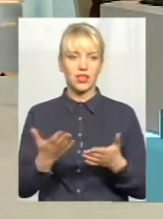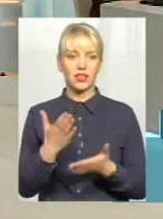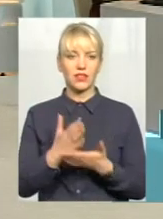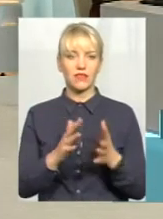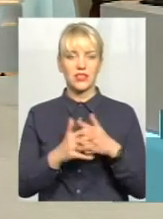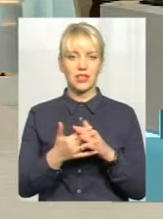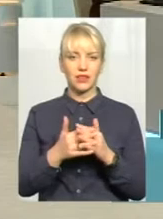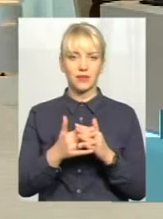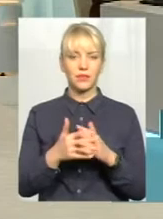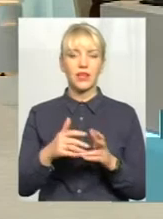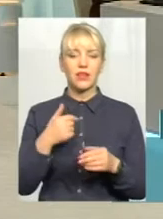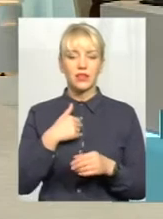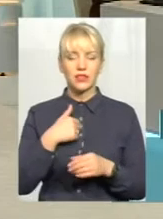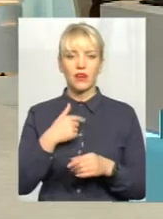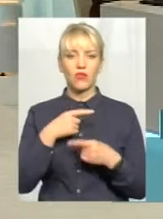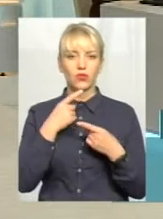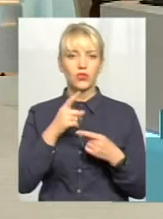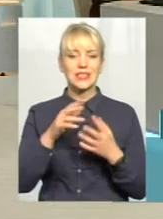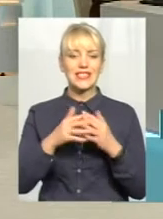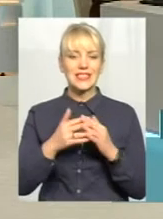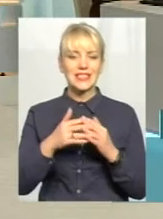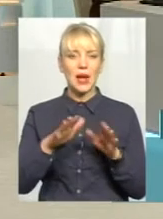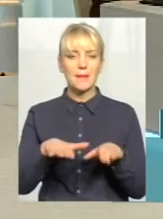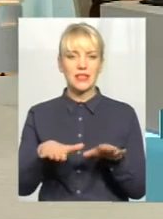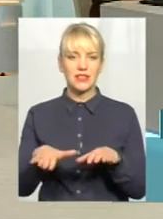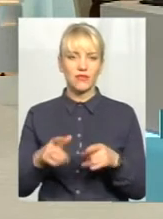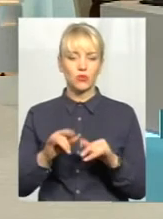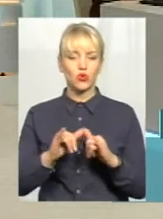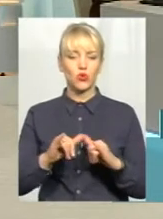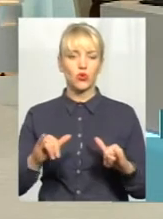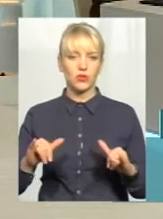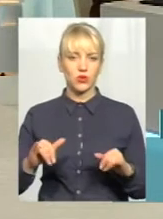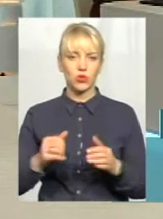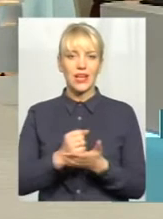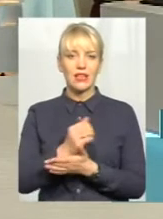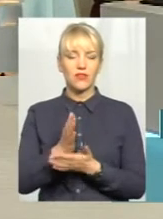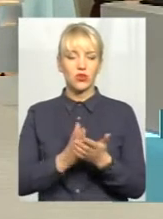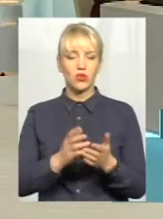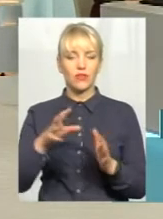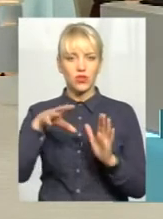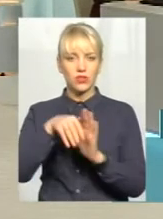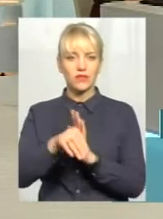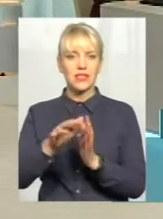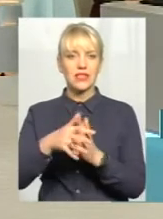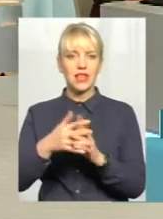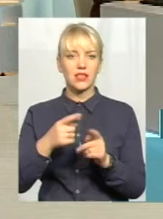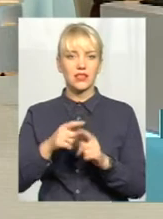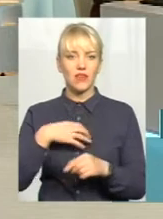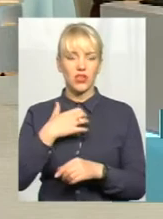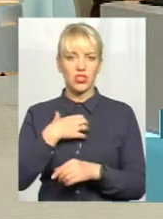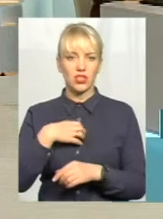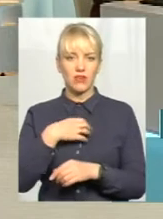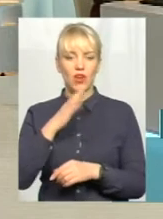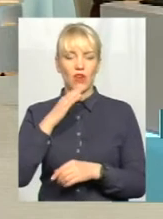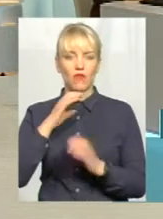селах. Я свідомо підкреслив сільська місцевість, тому що розвиток інфраструктури, в тому числі в селах, він є важливим. Це водогони, ми всі